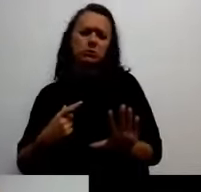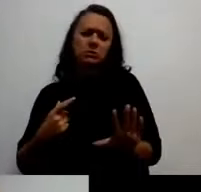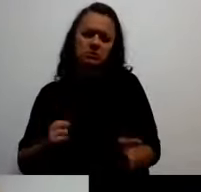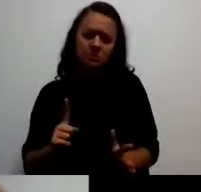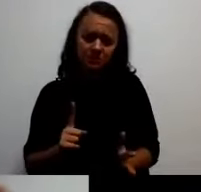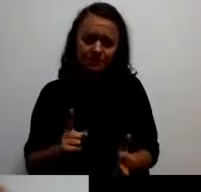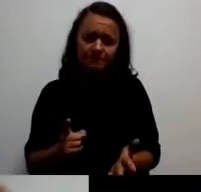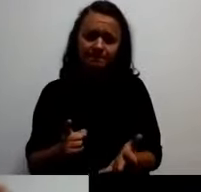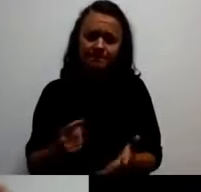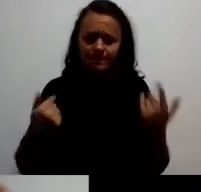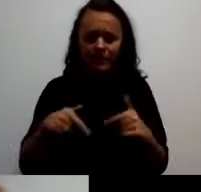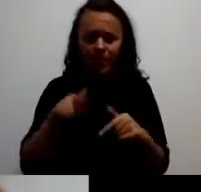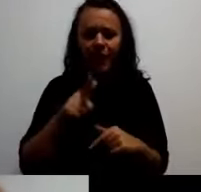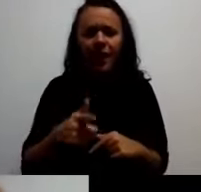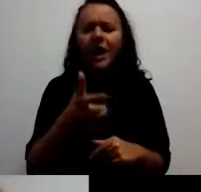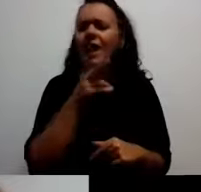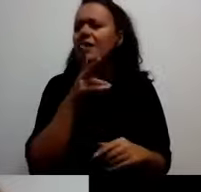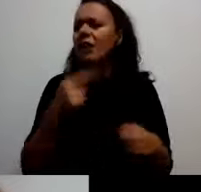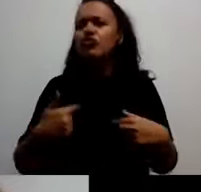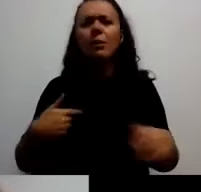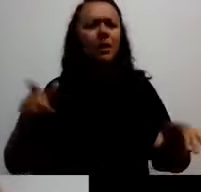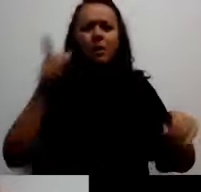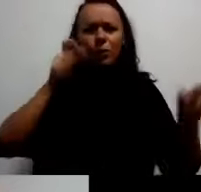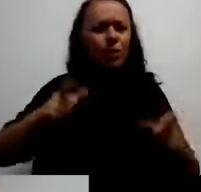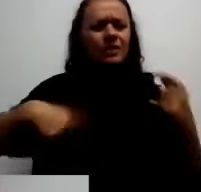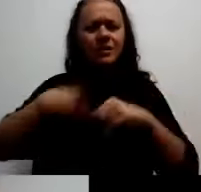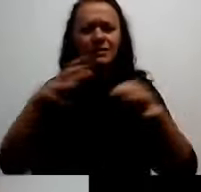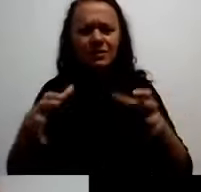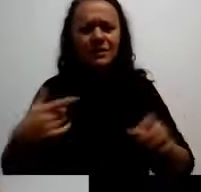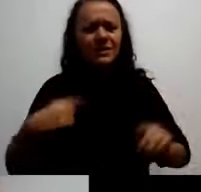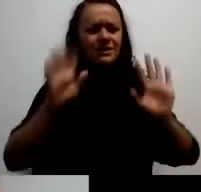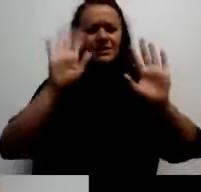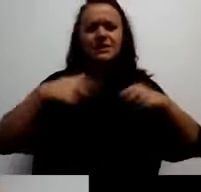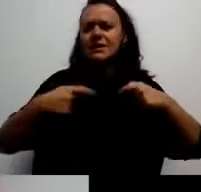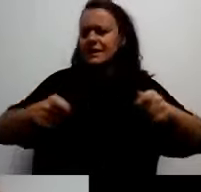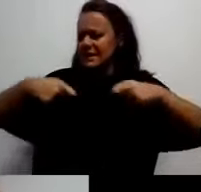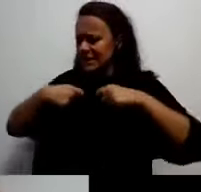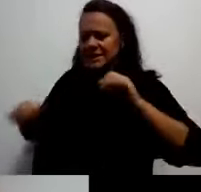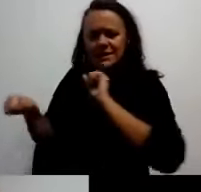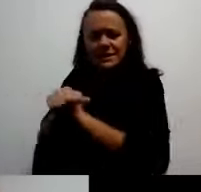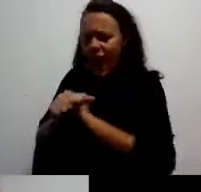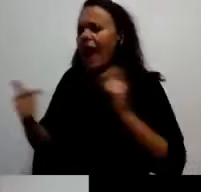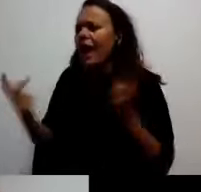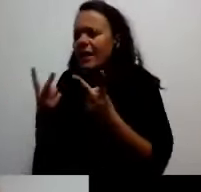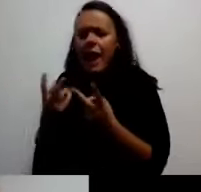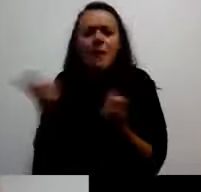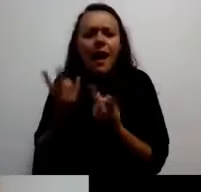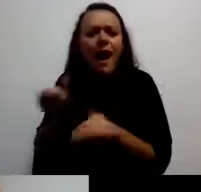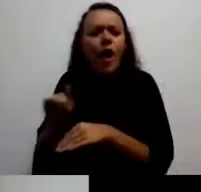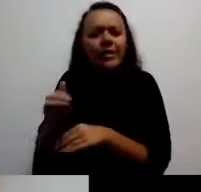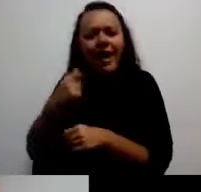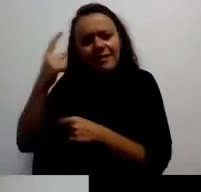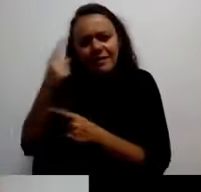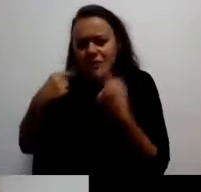želju da se skloniš na neko bezbedno mesto, da se skupčeš kao deti u maminom krilu i isplačeš, da je